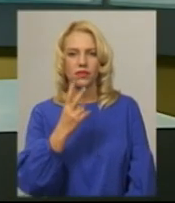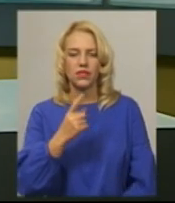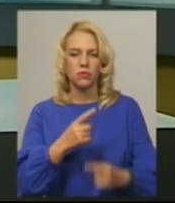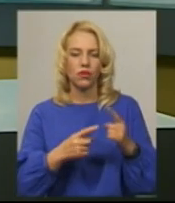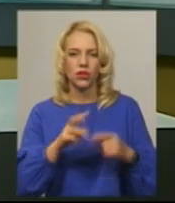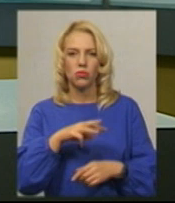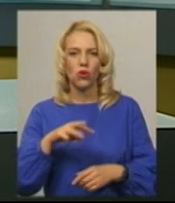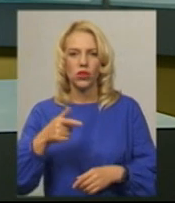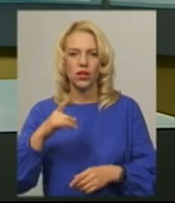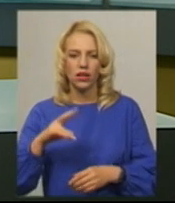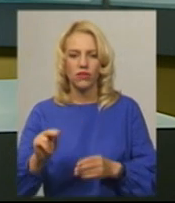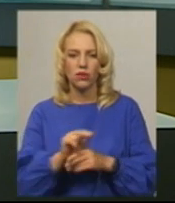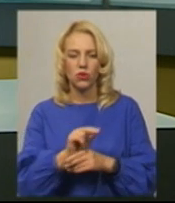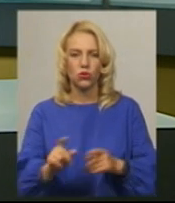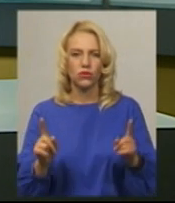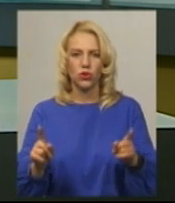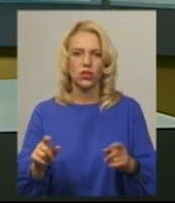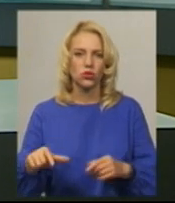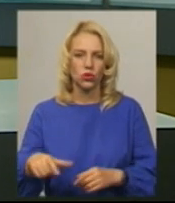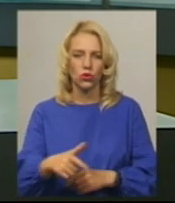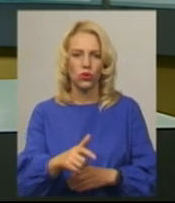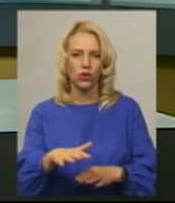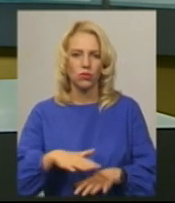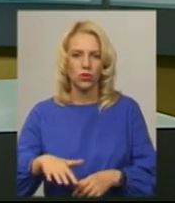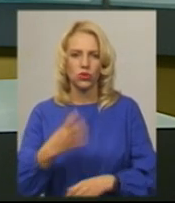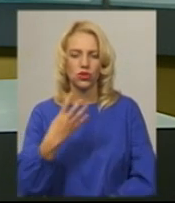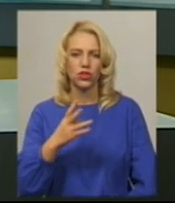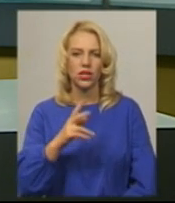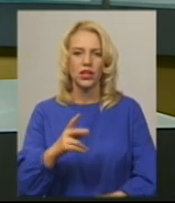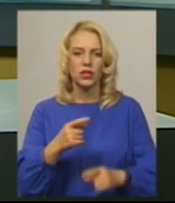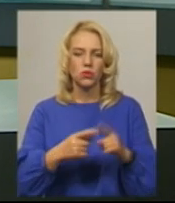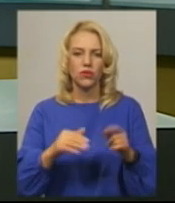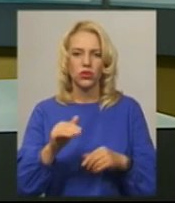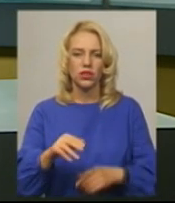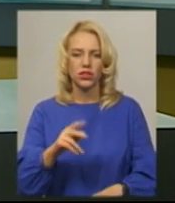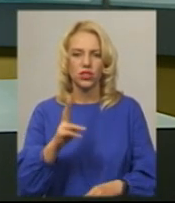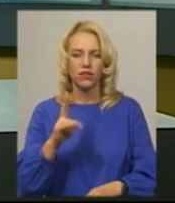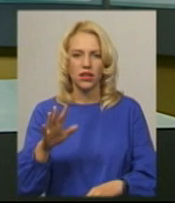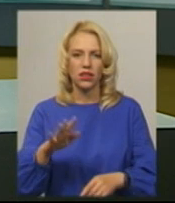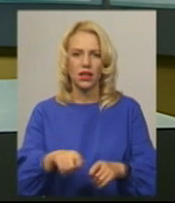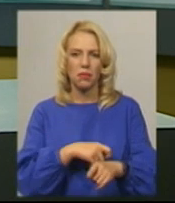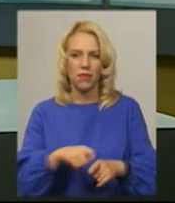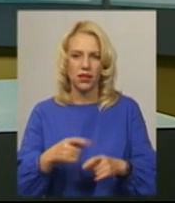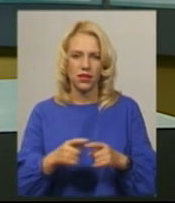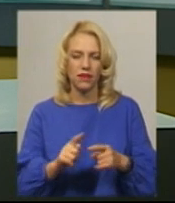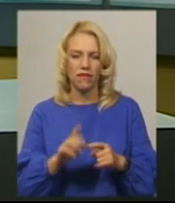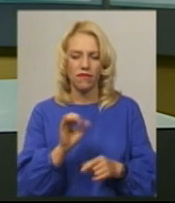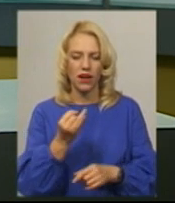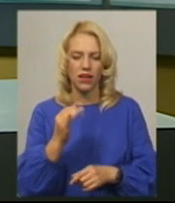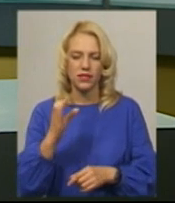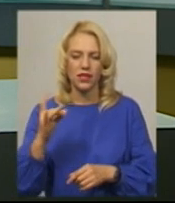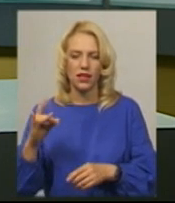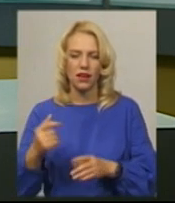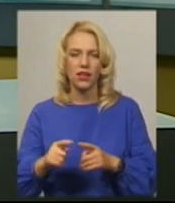млн грн ремонтують відрізок дороги площею понад 4 тисячі квадратних метрів на вулиці Вайсера в обласному центрі. Це один із